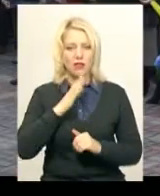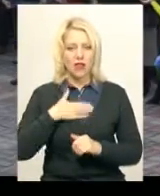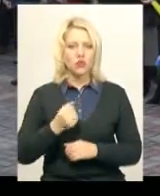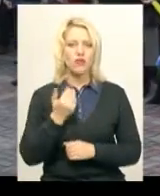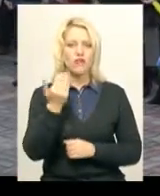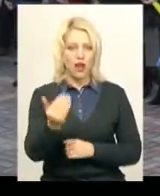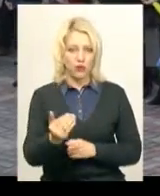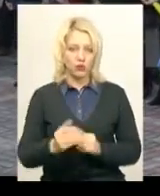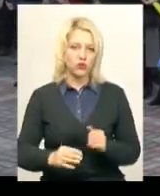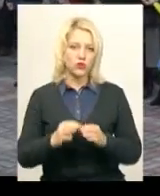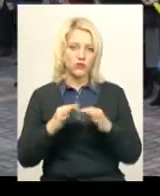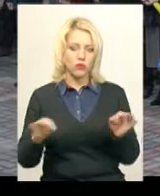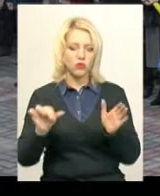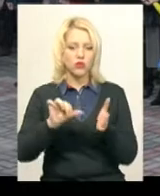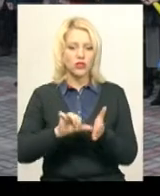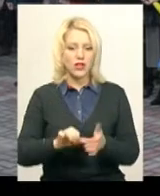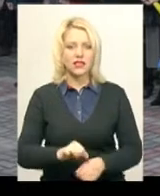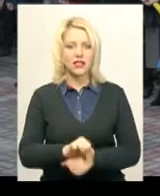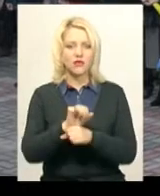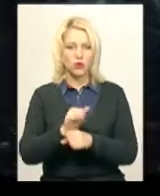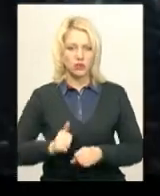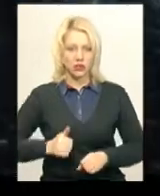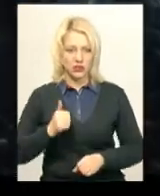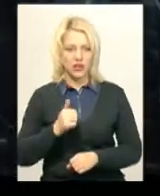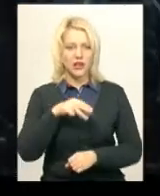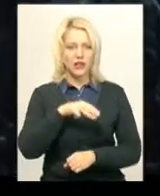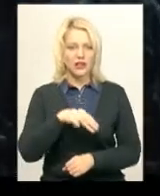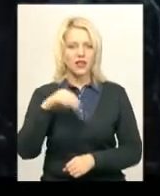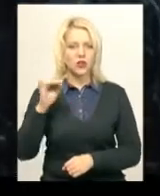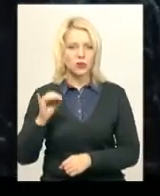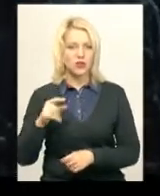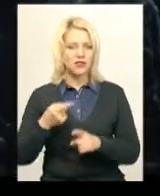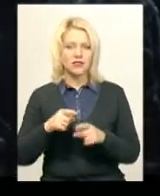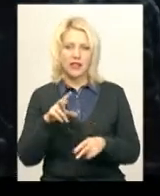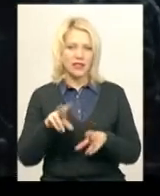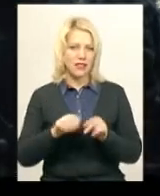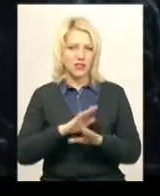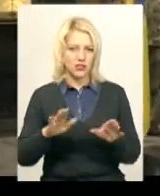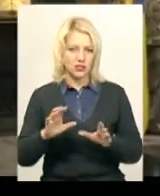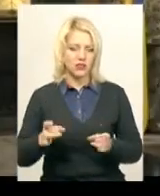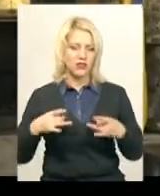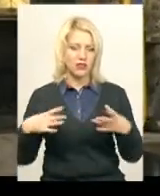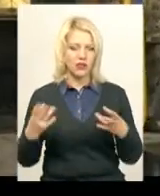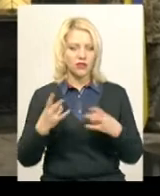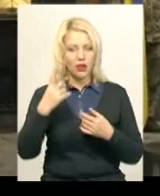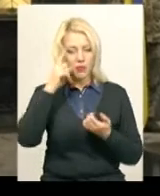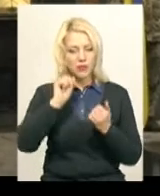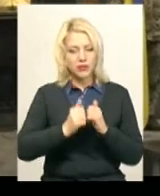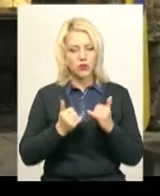нашу і вашу свободу. Учасниця Революції Гідності Тетяна Юзипчук каже, цей день святом не вважає. Та додає, сьогодні потрібно пам